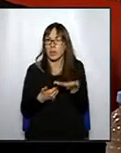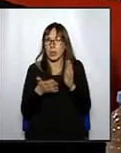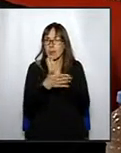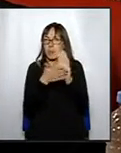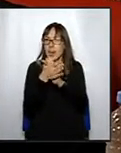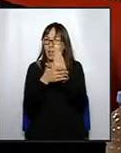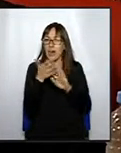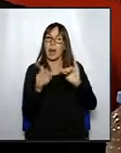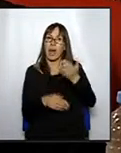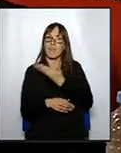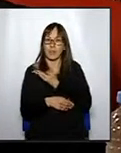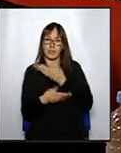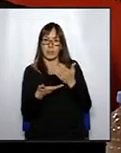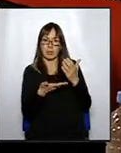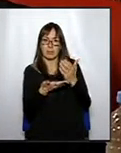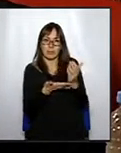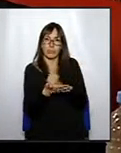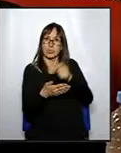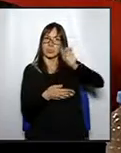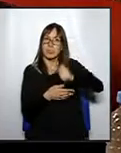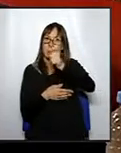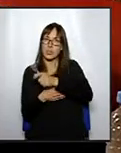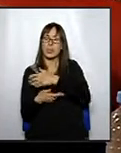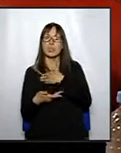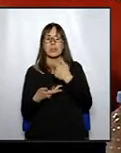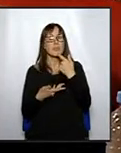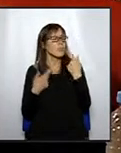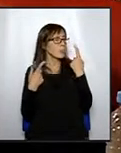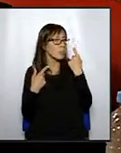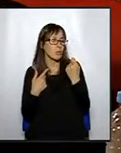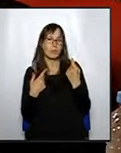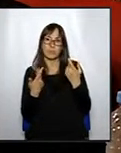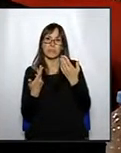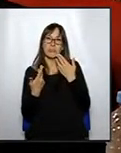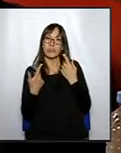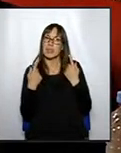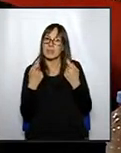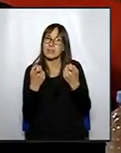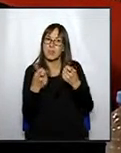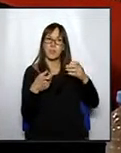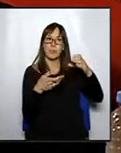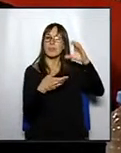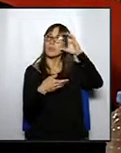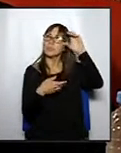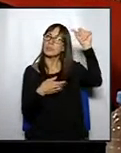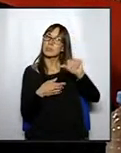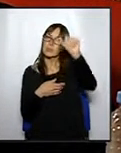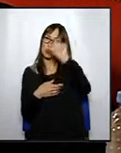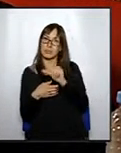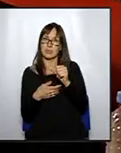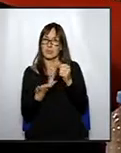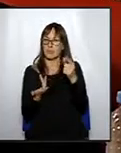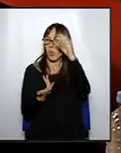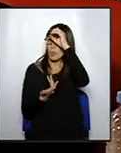i que afecta directament a tots els ciutadans, creiem del tot necessari escoltar la veu de tots els bigatans i bigatanes.